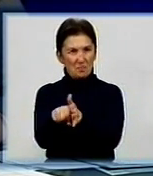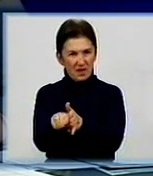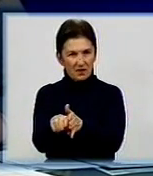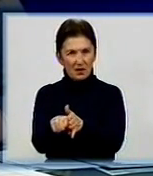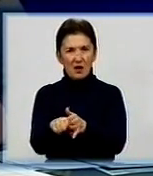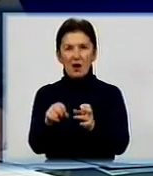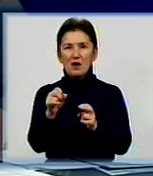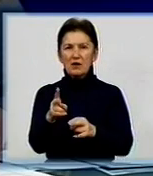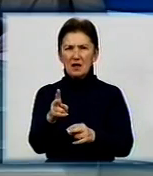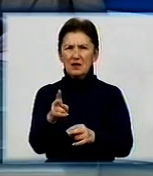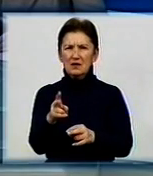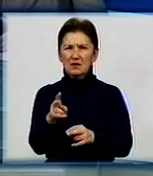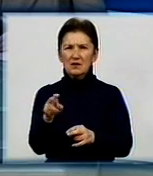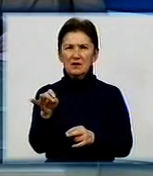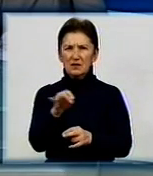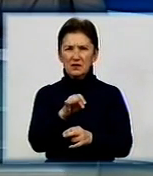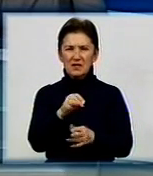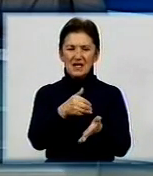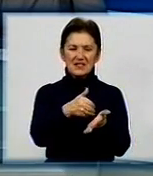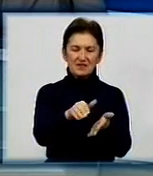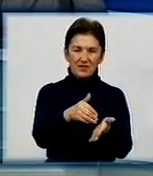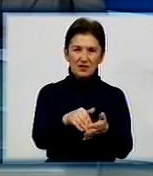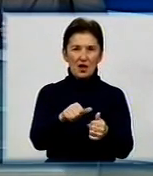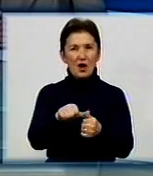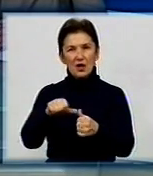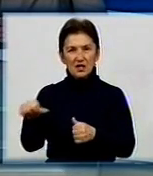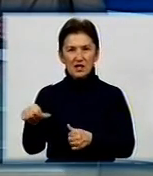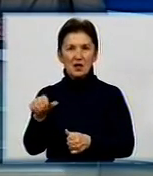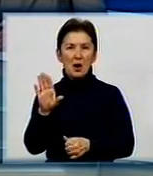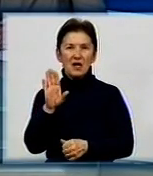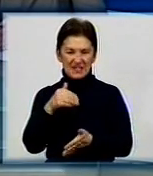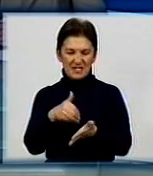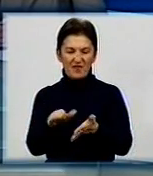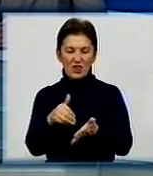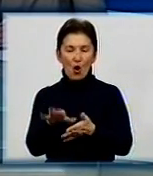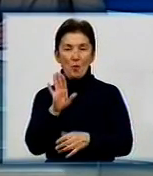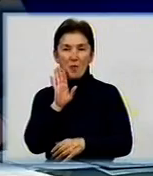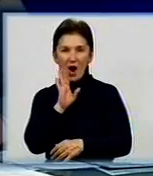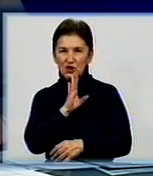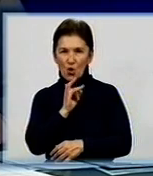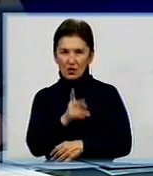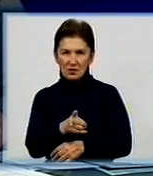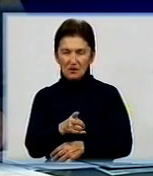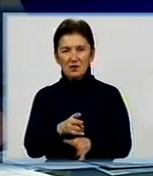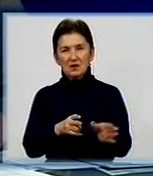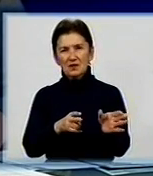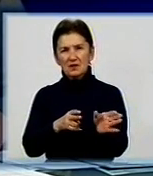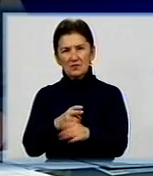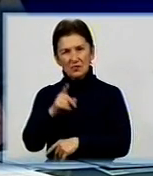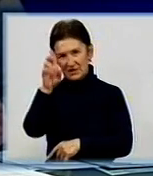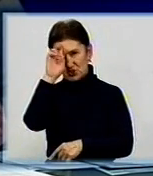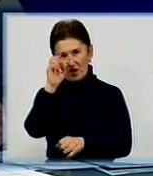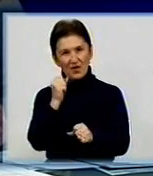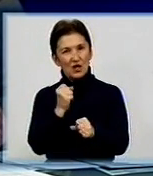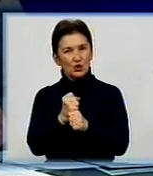великорагатої худоби, так і кондиційних свиней, крім свиноматок і кнорів. Тобто, це говорить про те, що держава